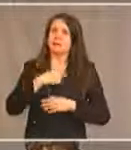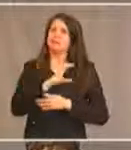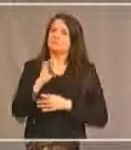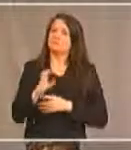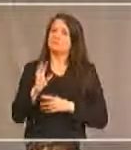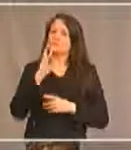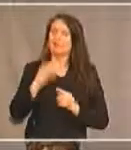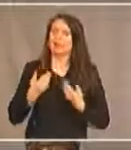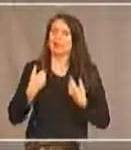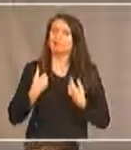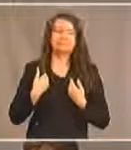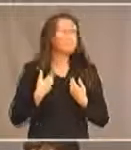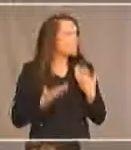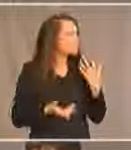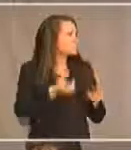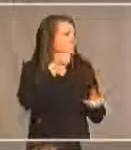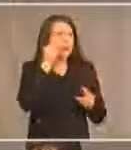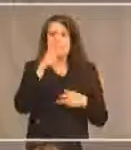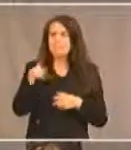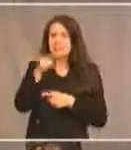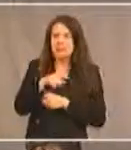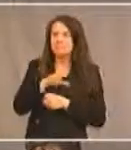savons tous, j'en suis sûre, que